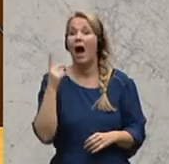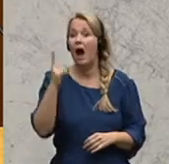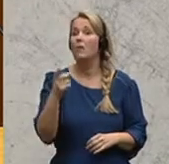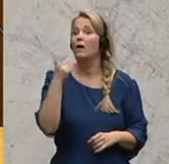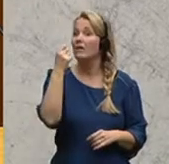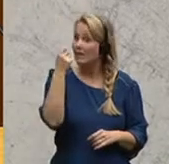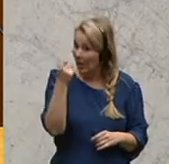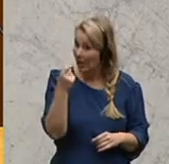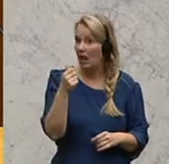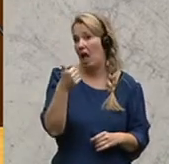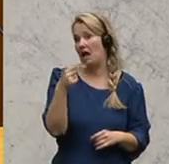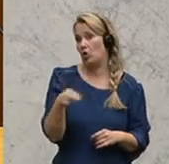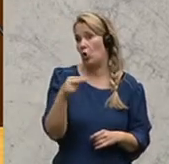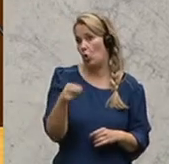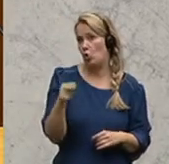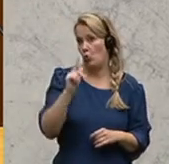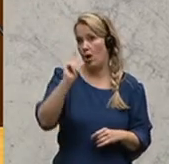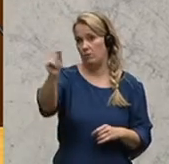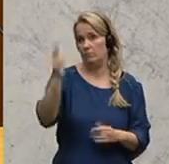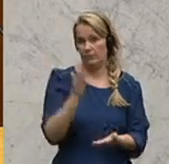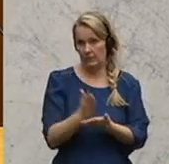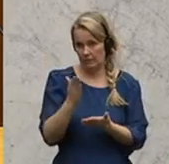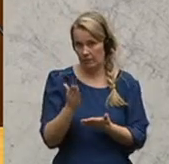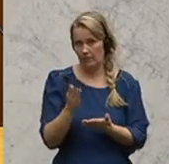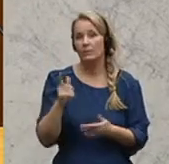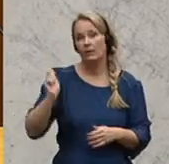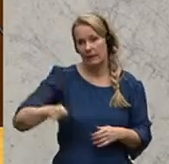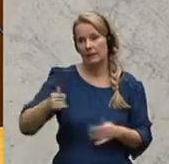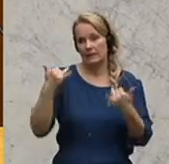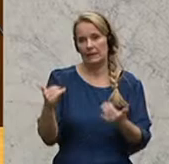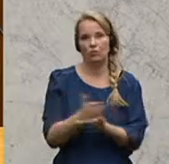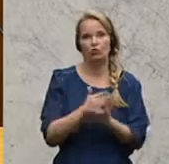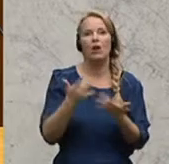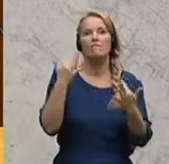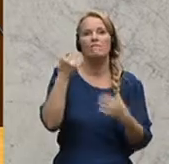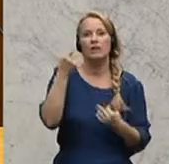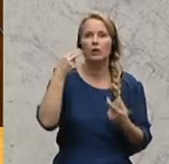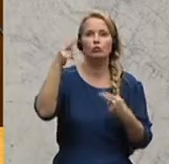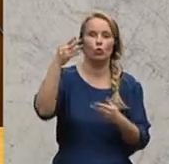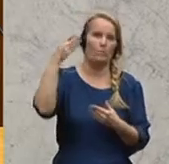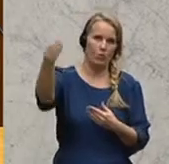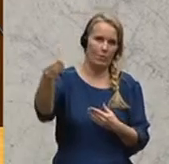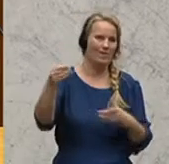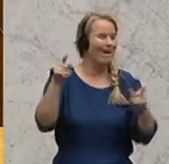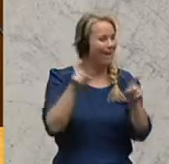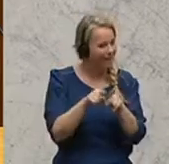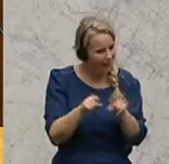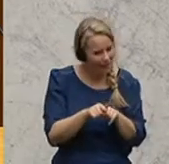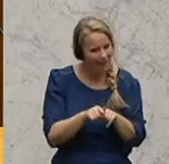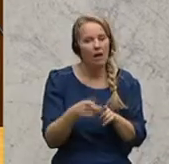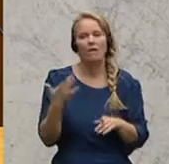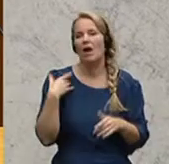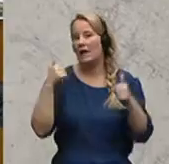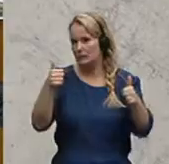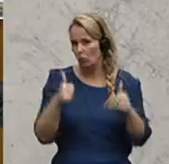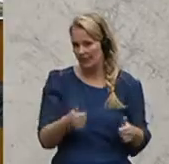sind sie mit einem Euro nach Hause gefahren. Und ein Richter entscheidet, wie viel Geld sie noch bekommen von dem. Genau dasselbe. Es war halt ein Insolvenzrichter